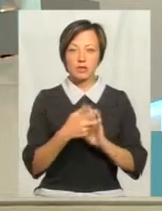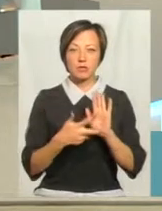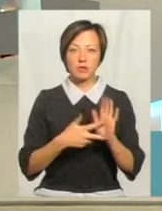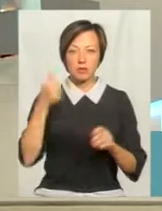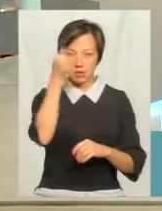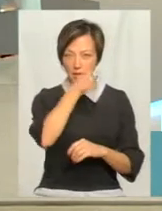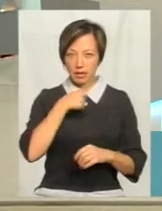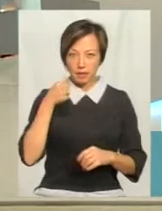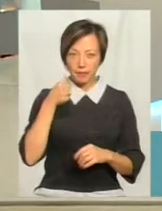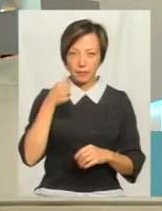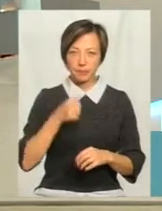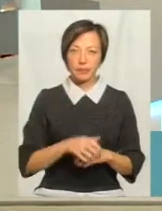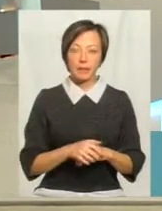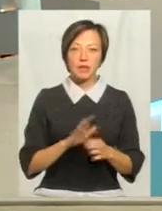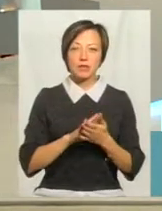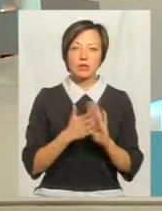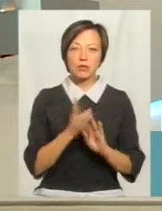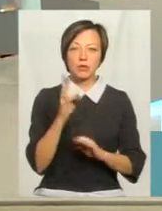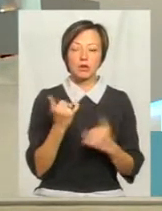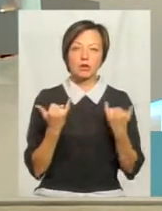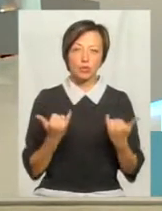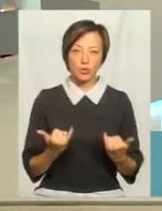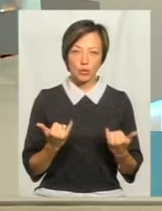рік, станом на сьогодні.